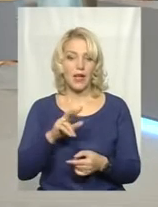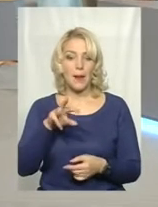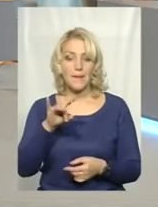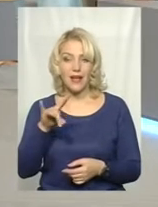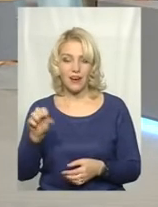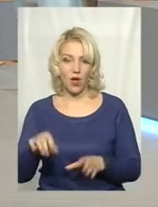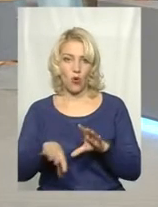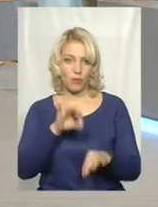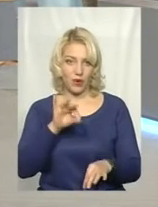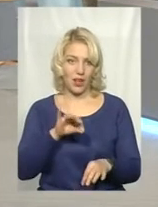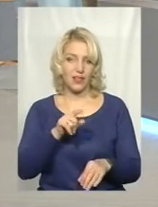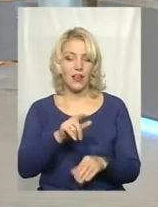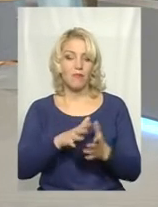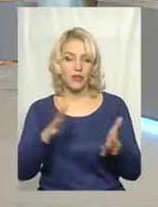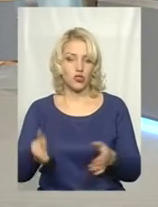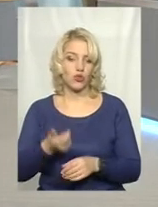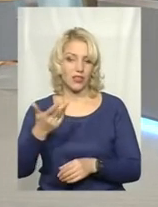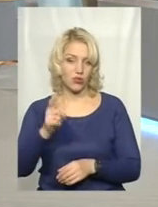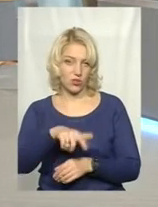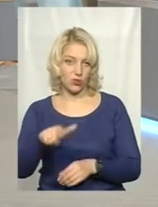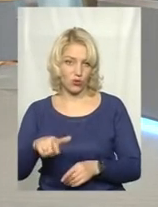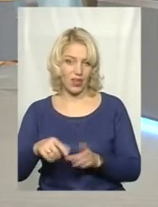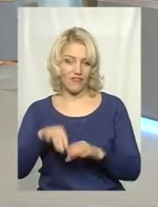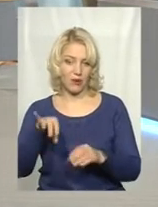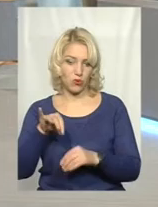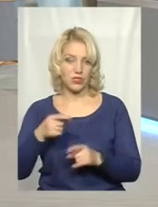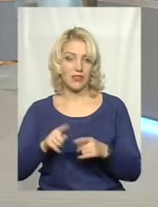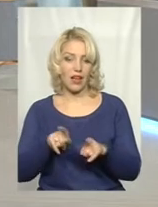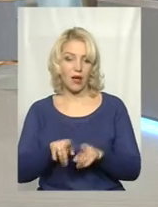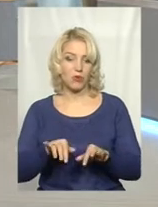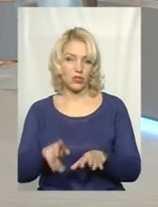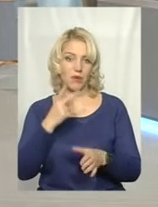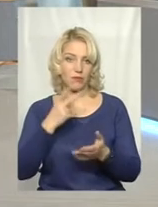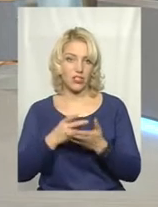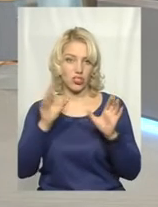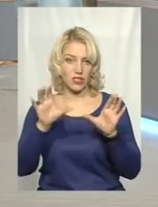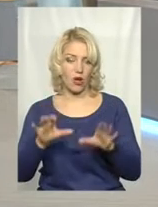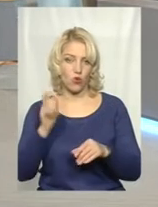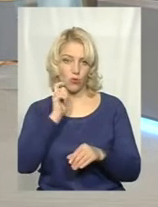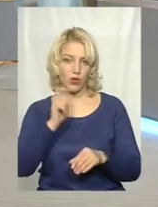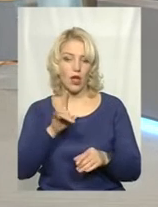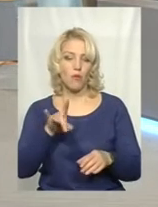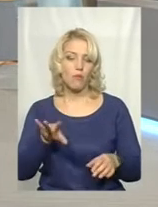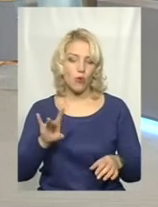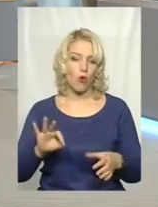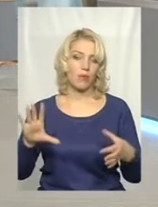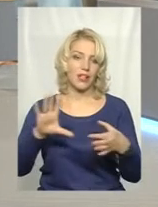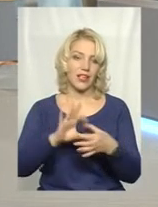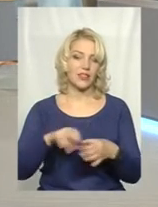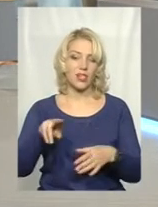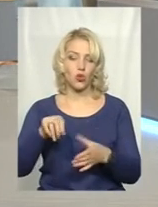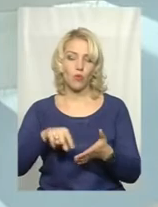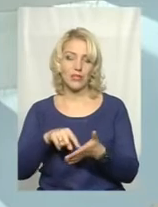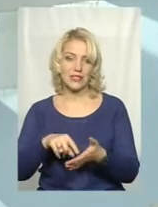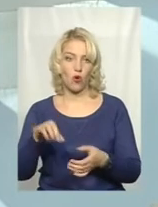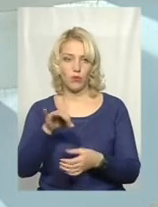кількістю виборців. І така процедура передбачена законом України про приєднання до міст обласного